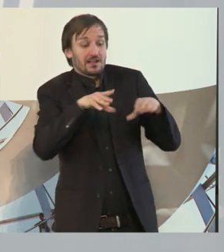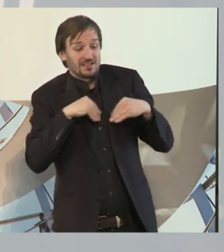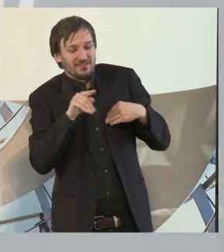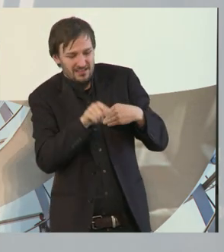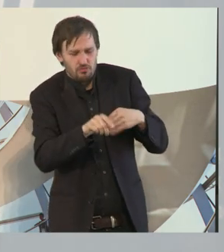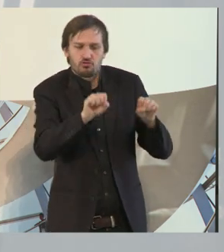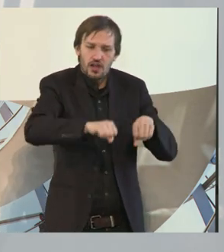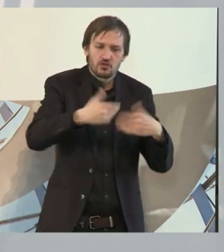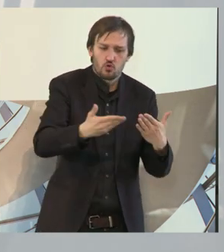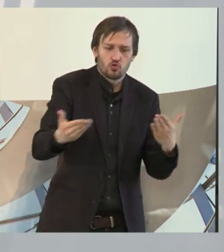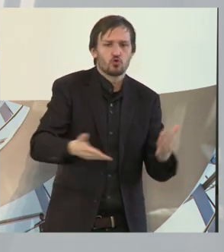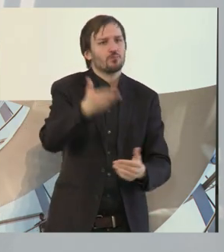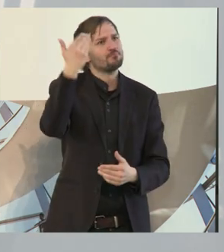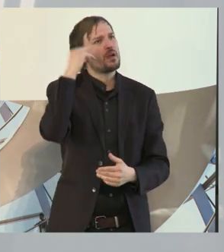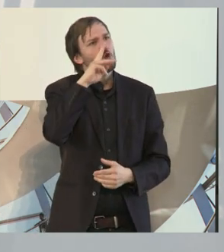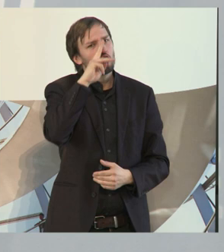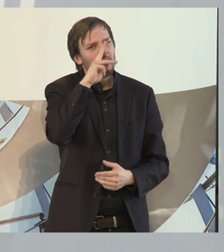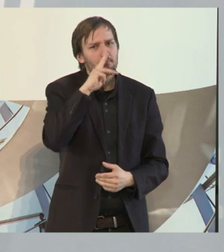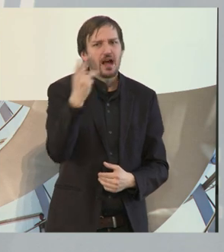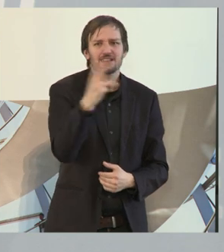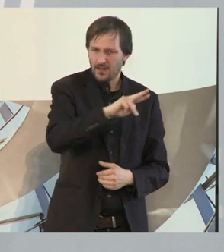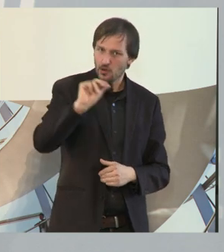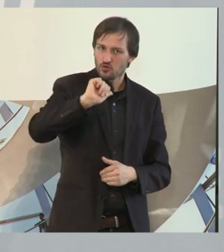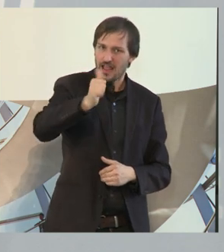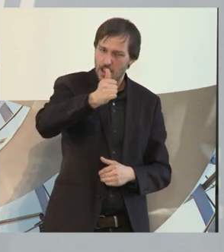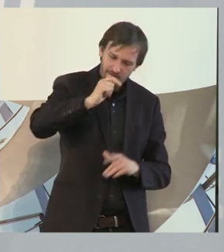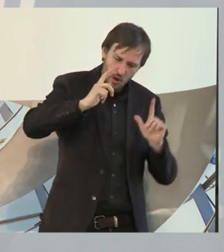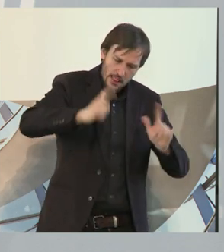Wir haben im November 2011 begonnen mit